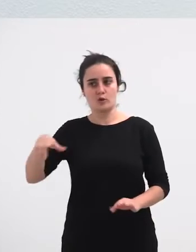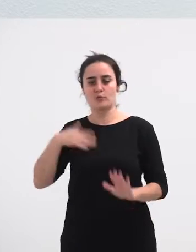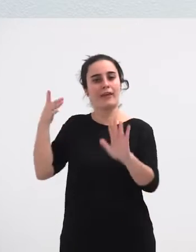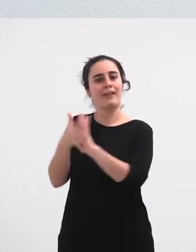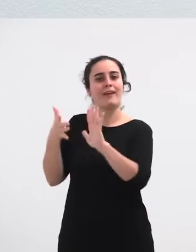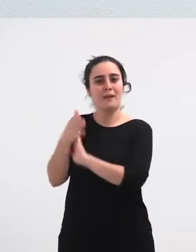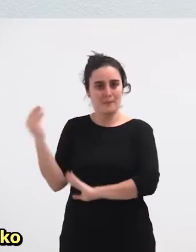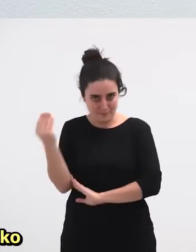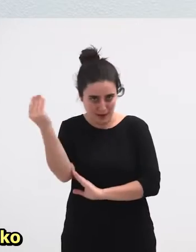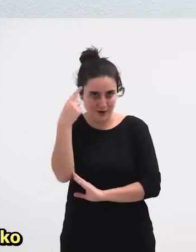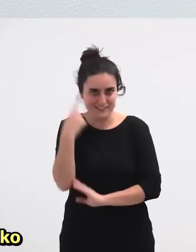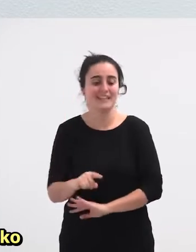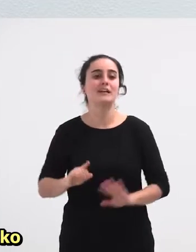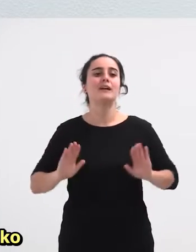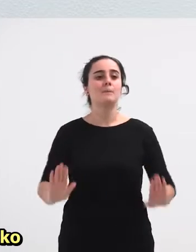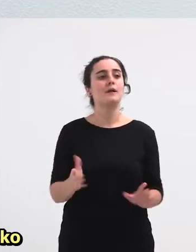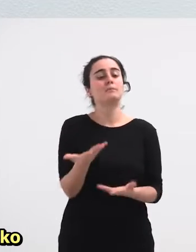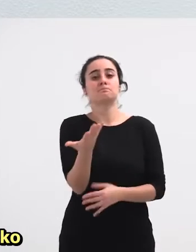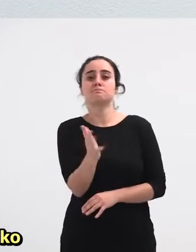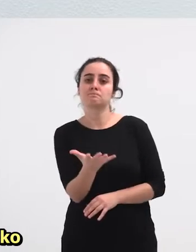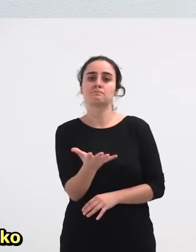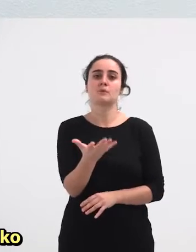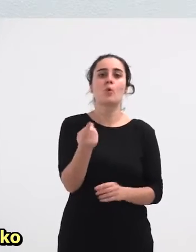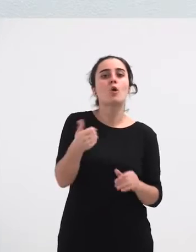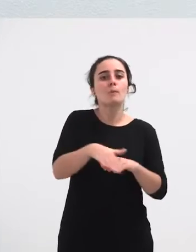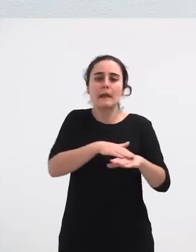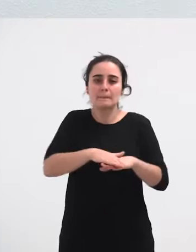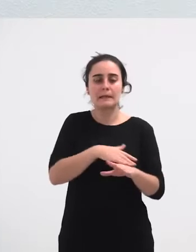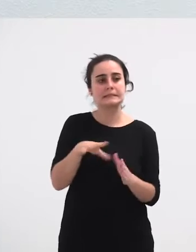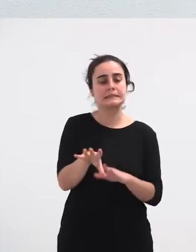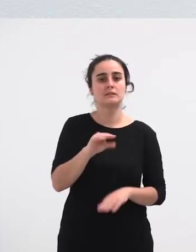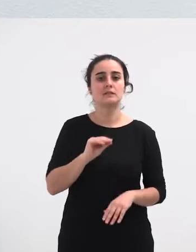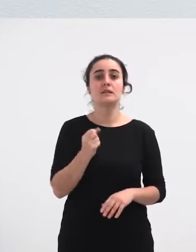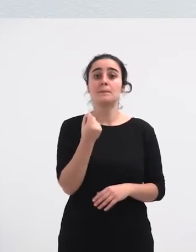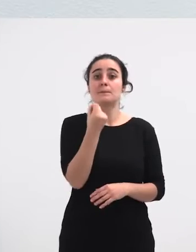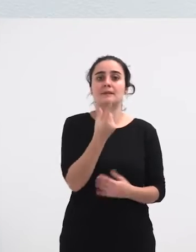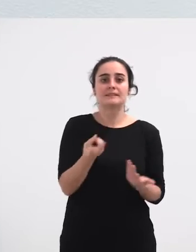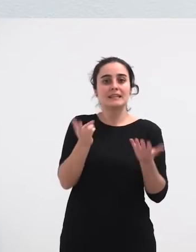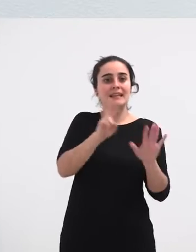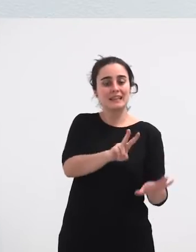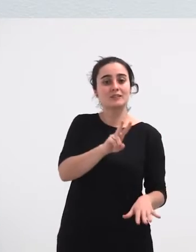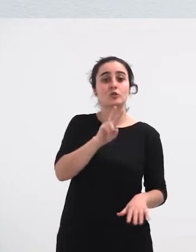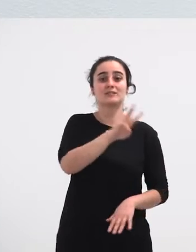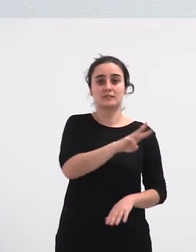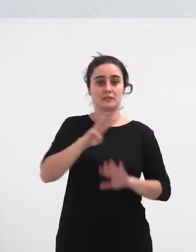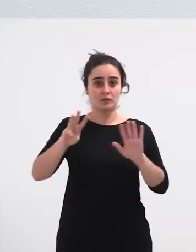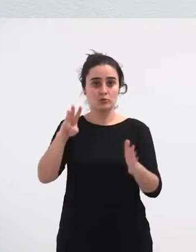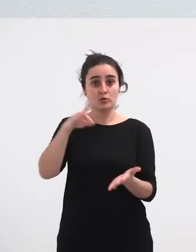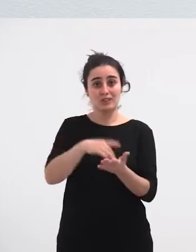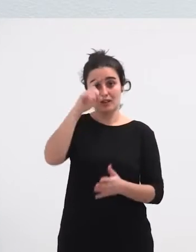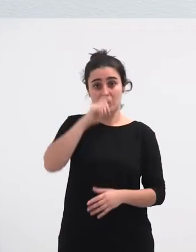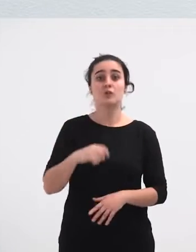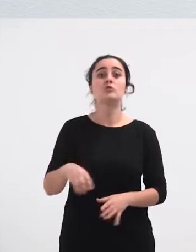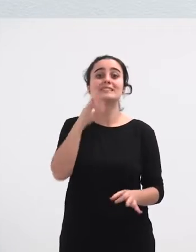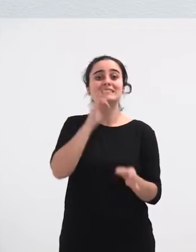azalduko dutela Baina gutxi gora bera mamia ulertzeko Mila saspire ontagoetan mazortxigarren urtean Ira